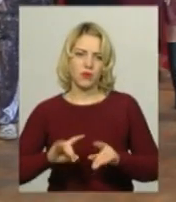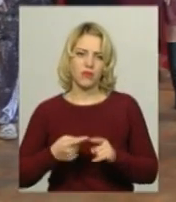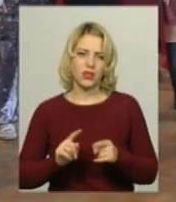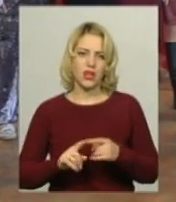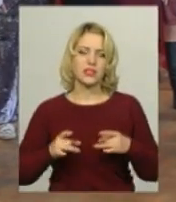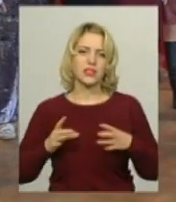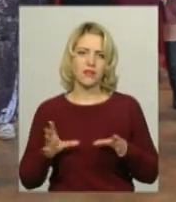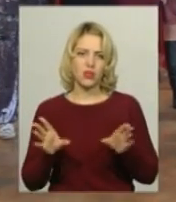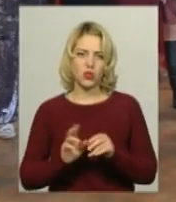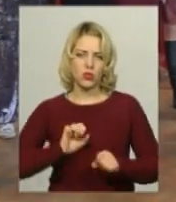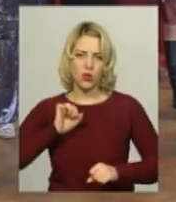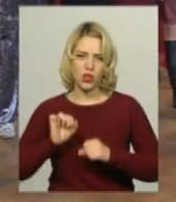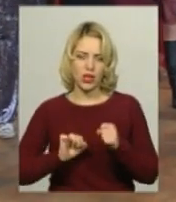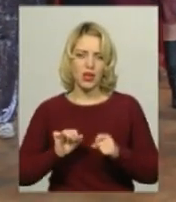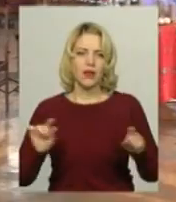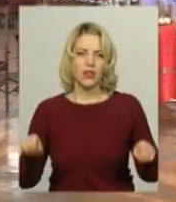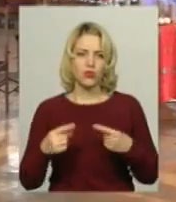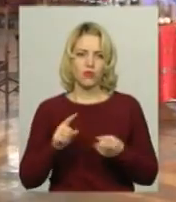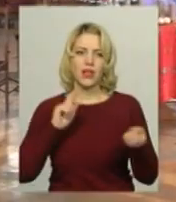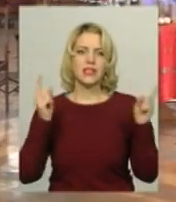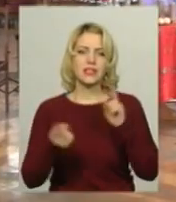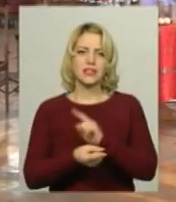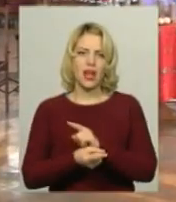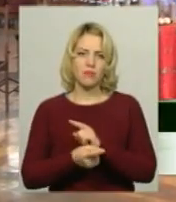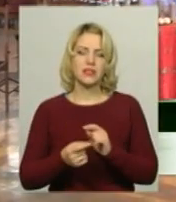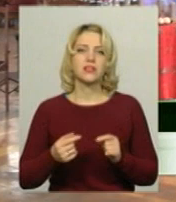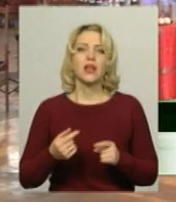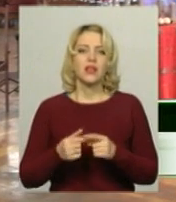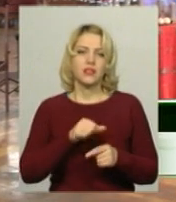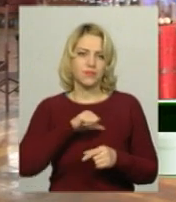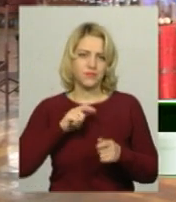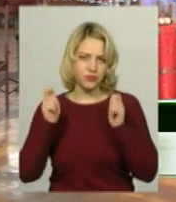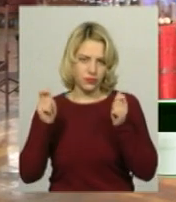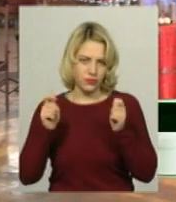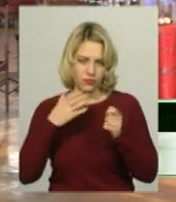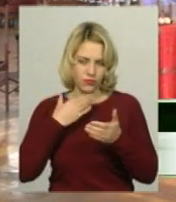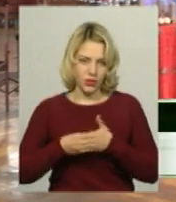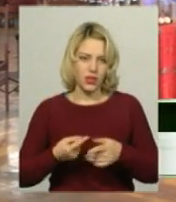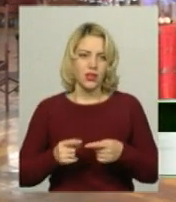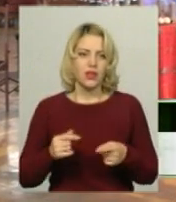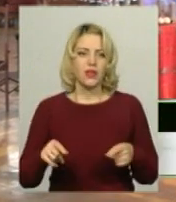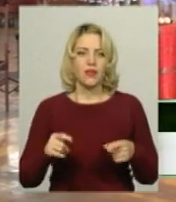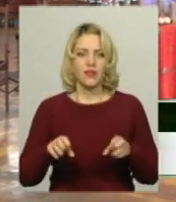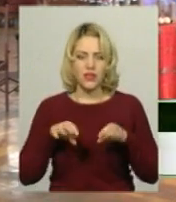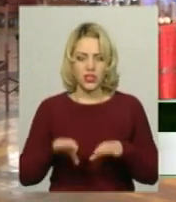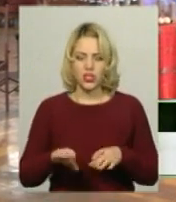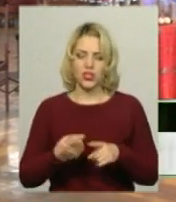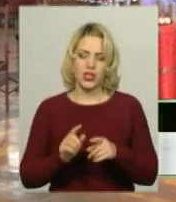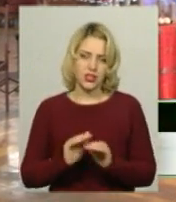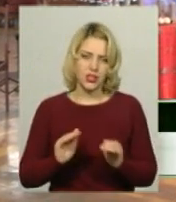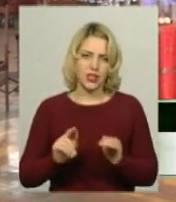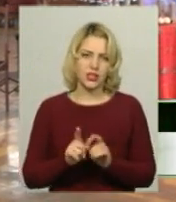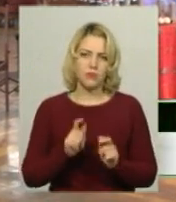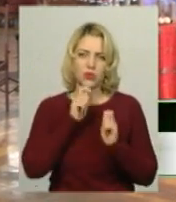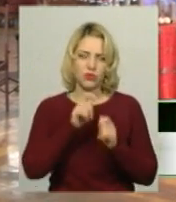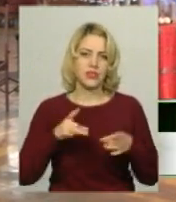колегами влаштували замість офісного корпоративу. Вирішили подарувати свято діткам з особливими потребами. Адже таких діток, на жаль, країні щороку все